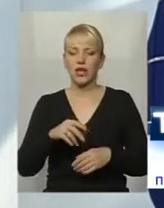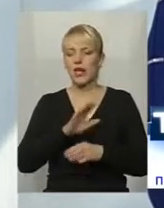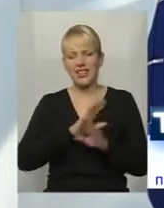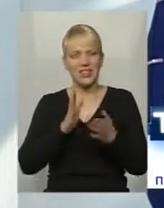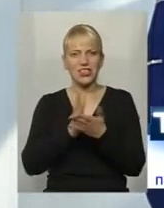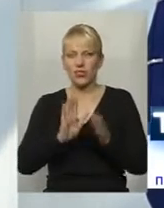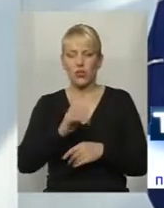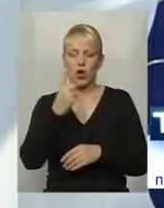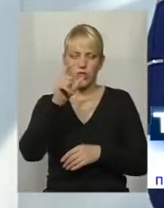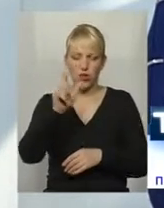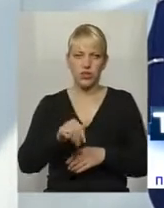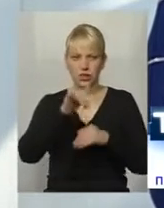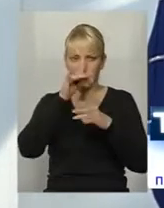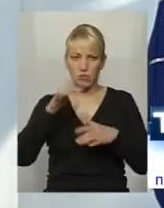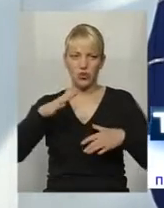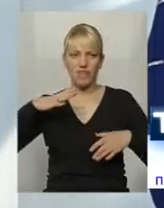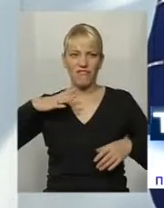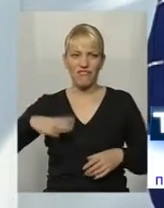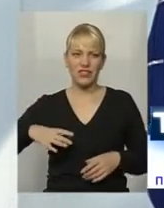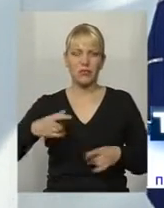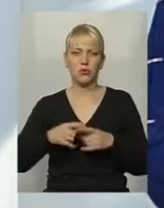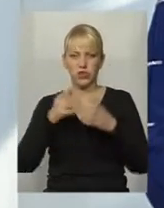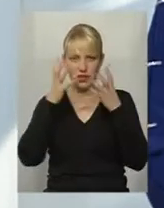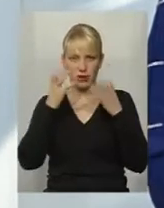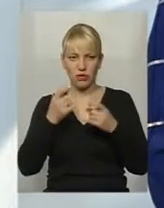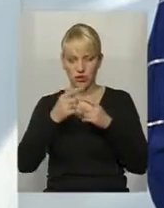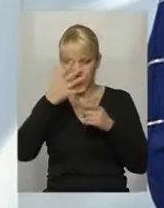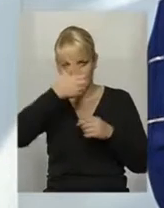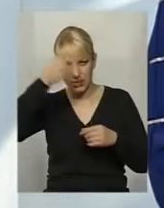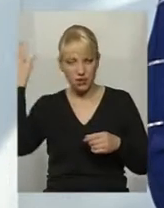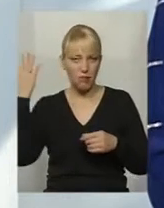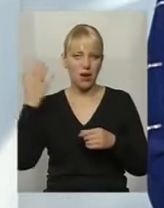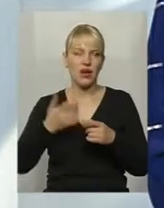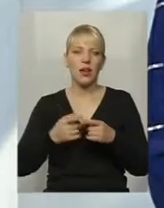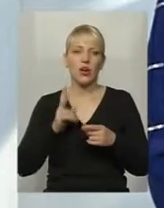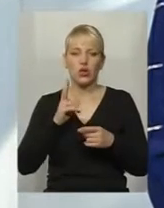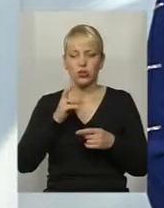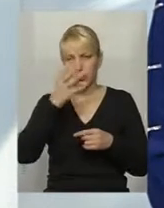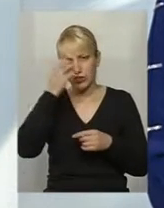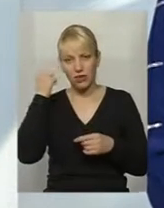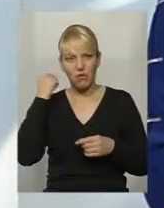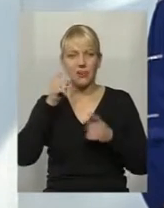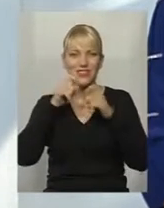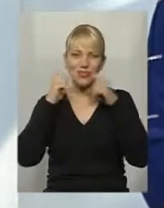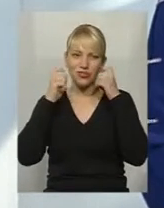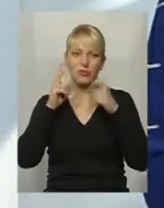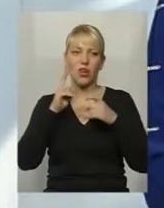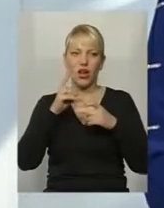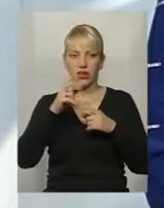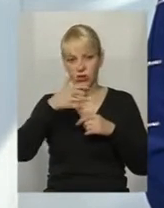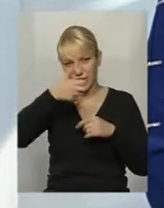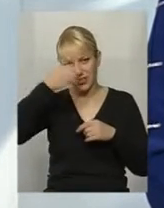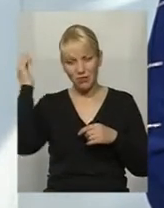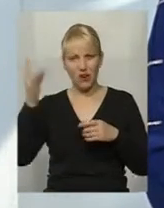просто людина не може витримати оці тимноти, вона знімає пов'язку, одні знімають з усмішкою, інші знімають з